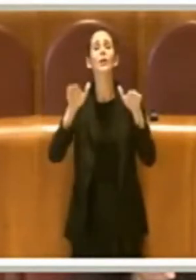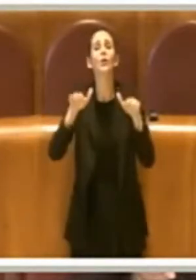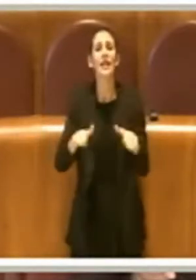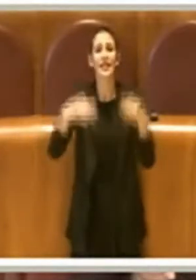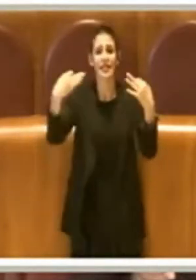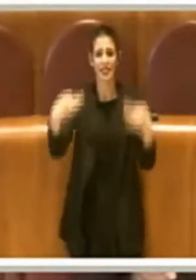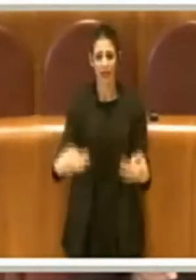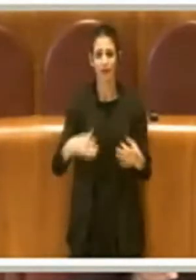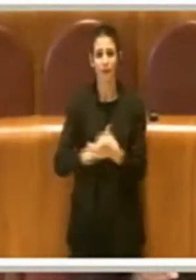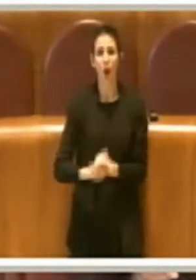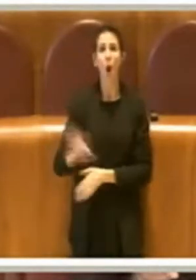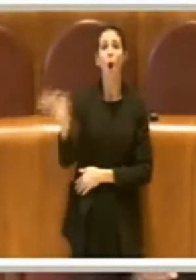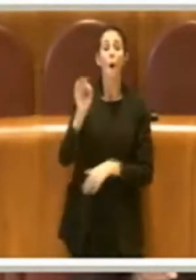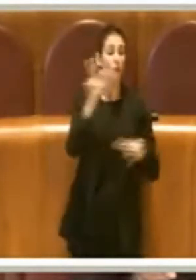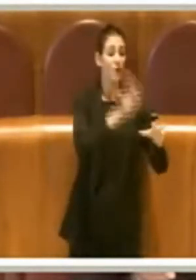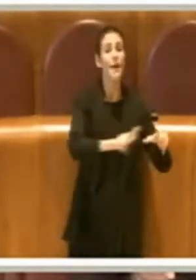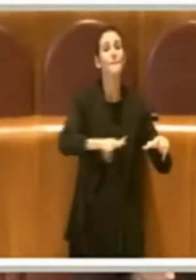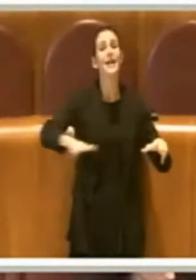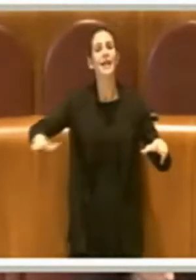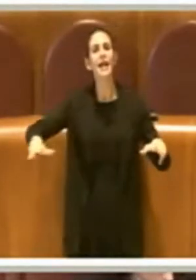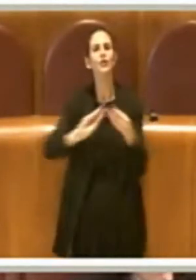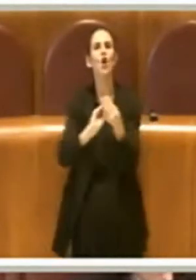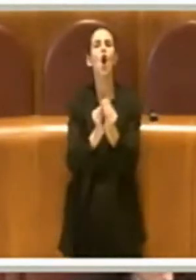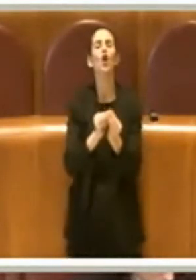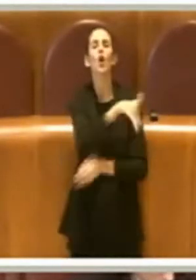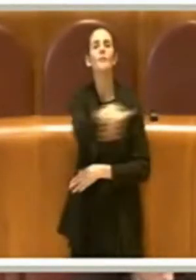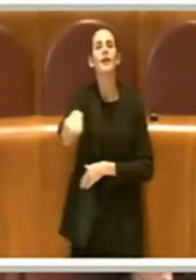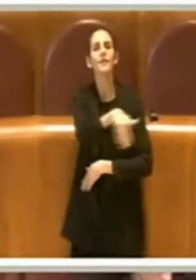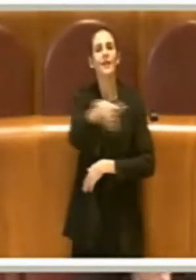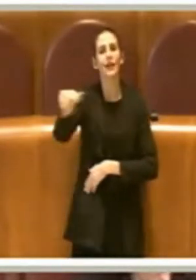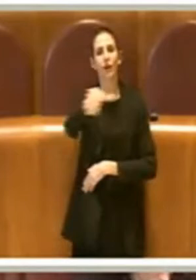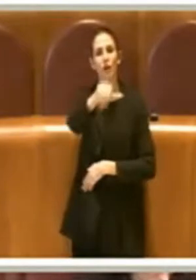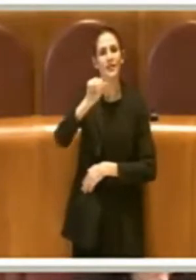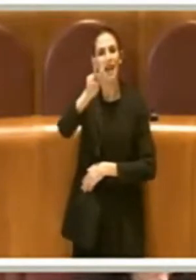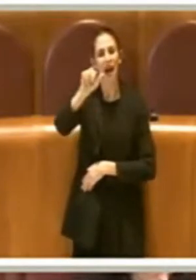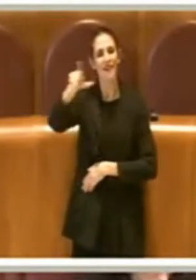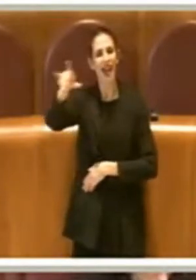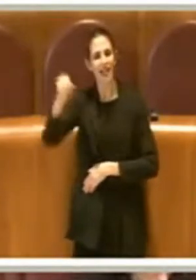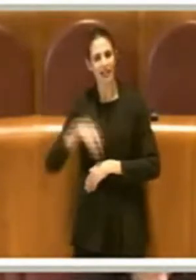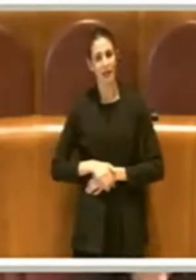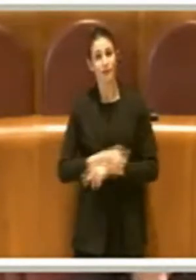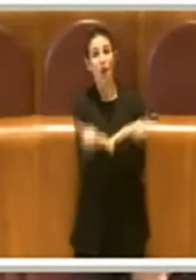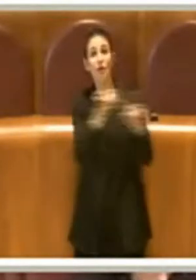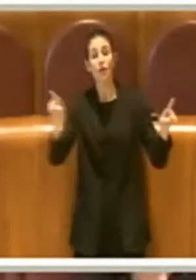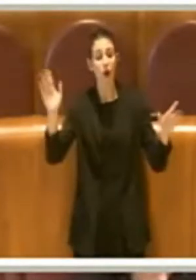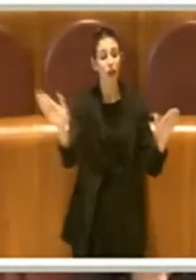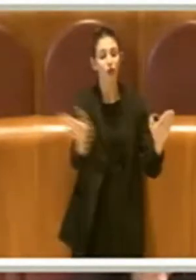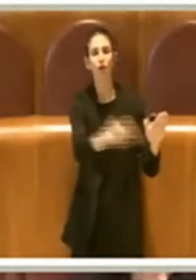Oppure ci sarà il parcheggio, come avviene ad esempio a Vicolo dei Savelli. Avete tolto quella...